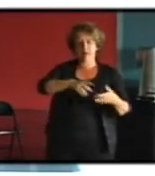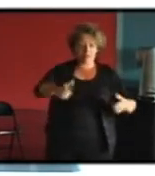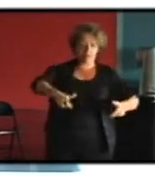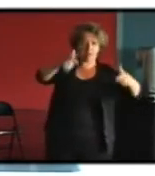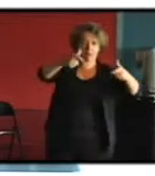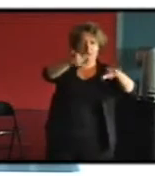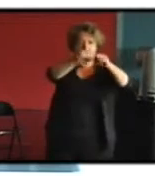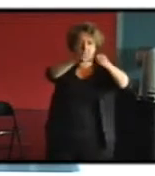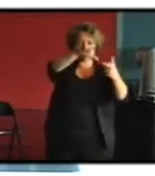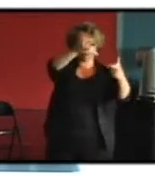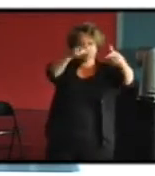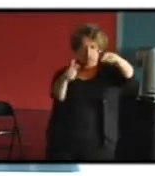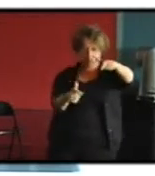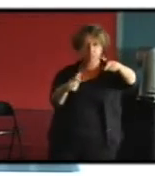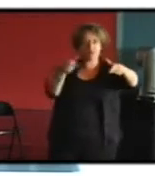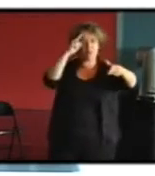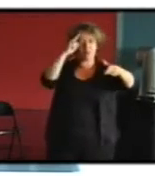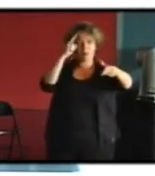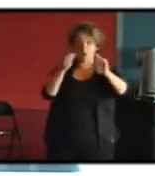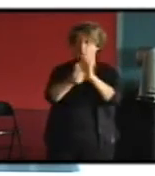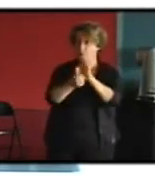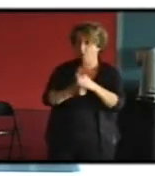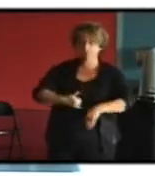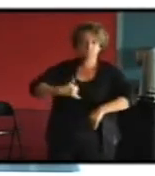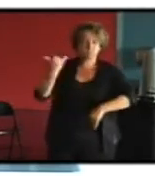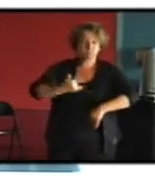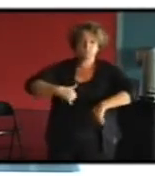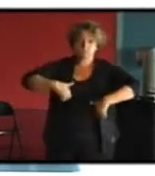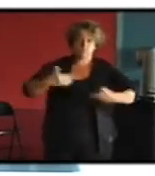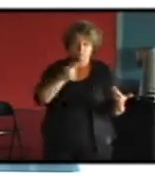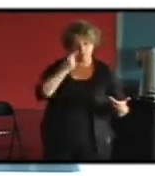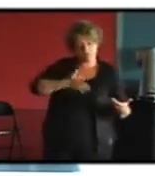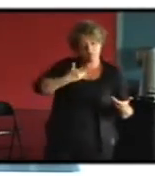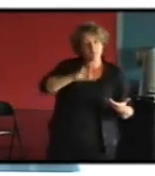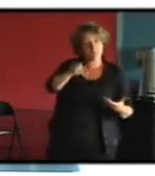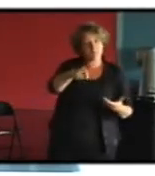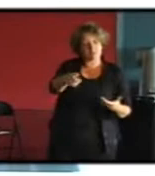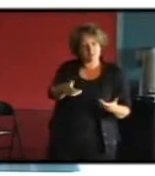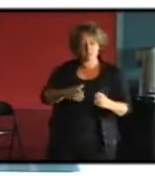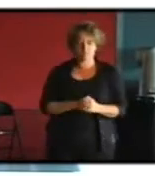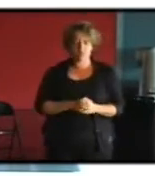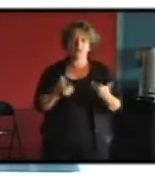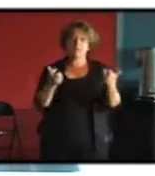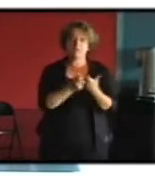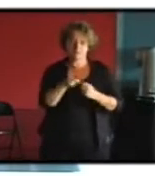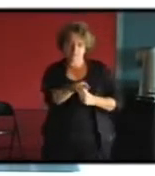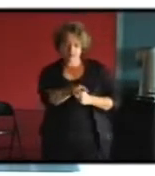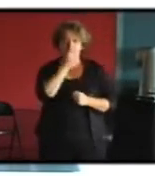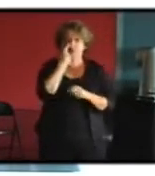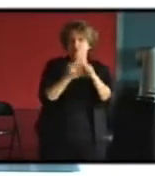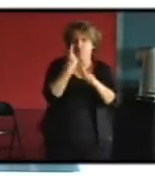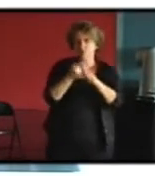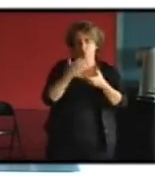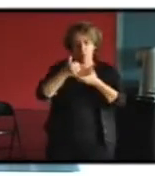ne sert à rien donc si à un moment donné on se dit ça c'est important je veux le